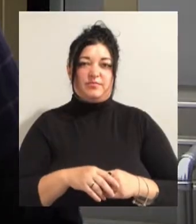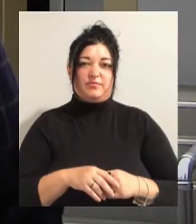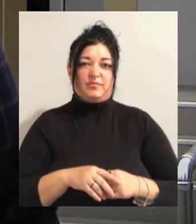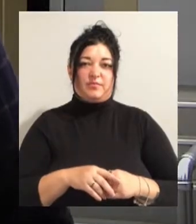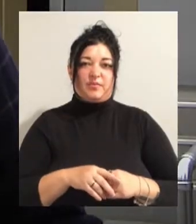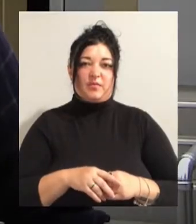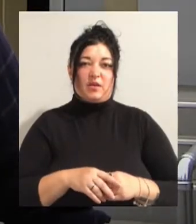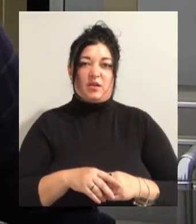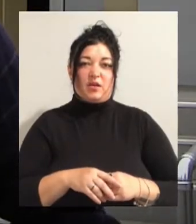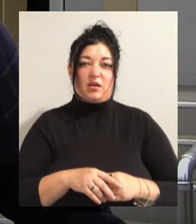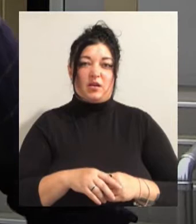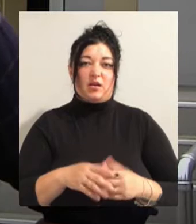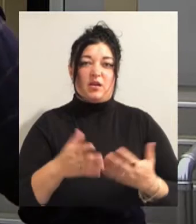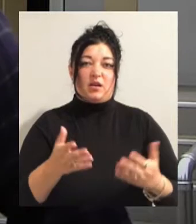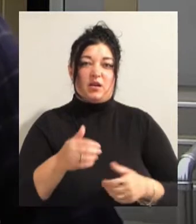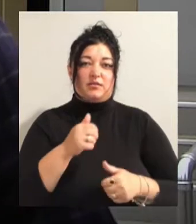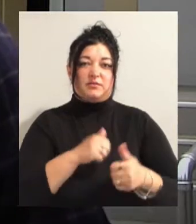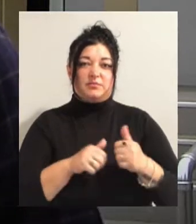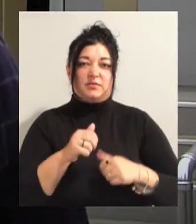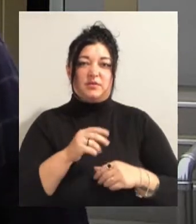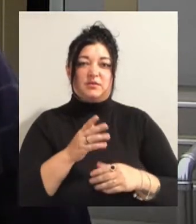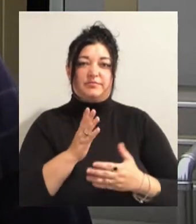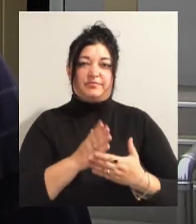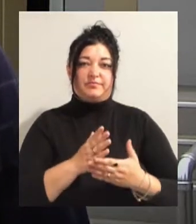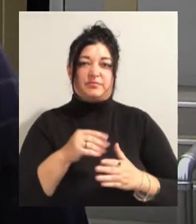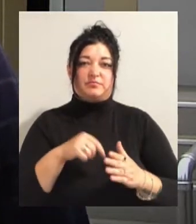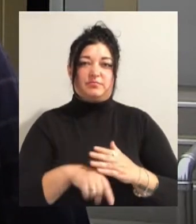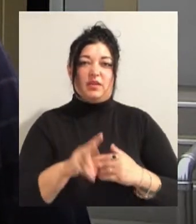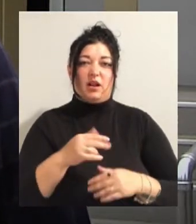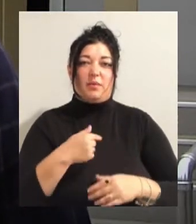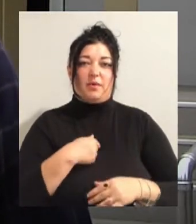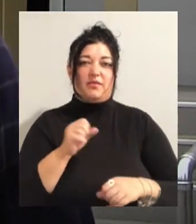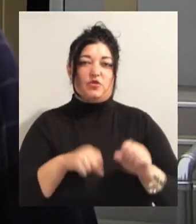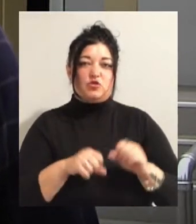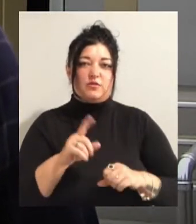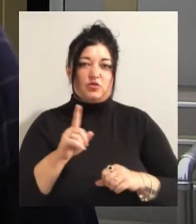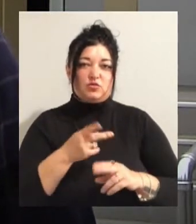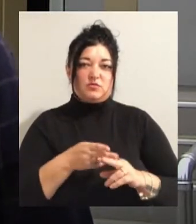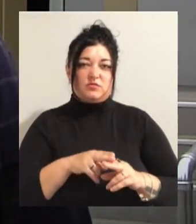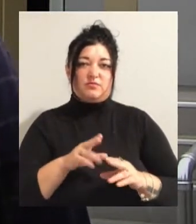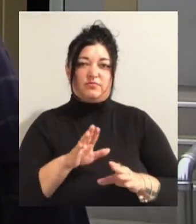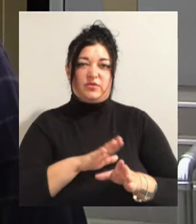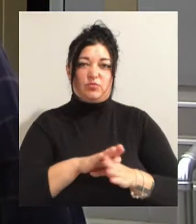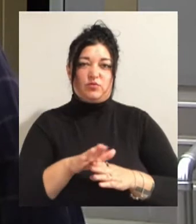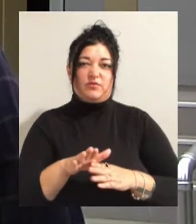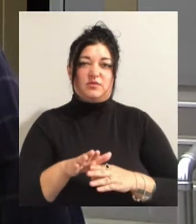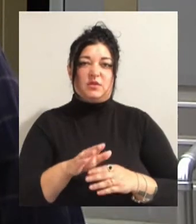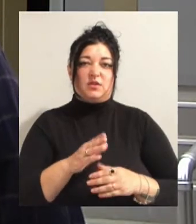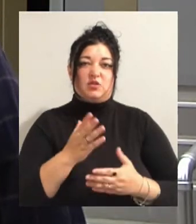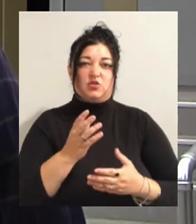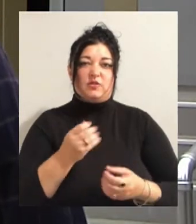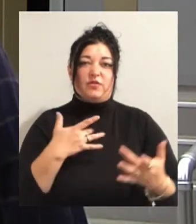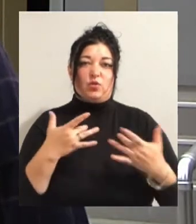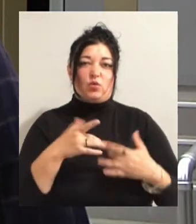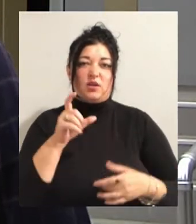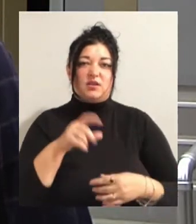Лісицького для мене важливо, що він відбувся. Мені прикро, що він є лише в ролі свідка, тому